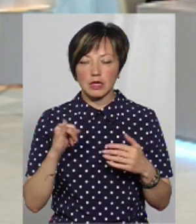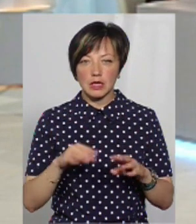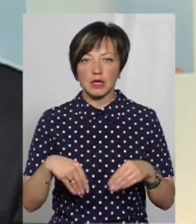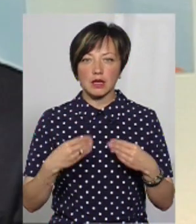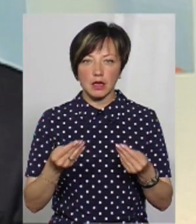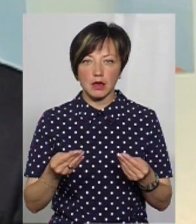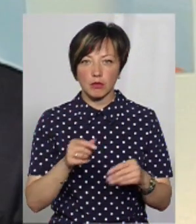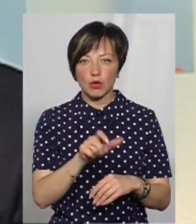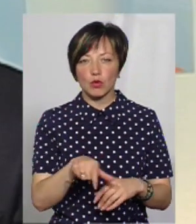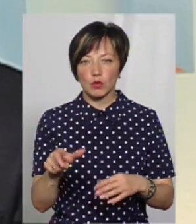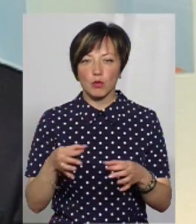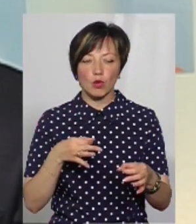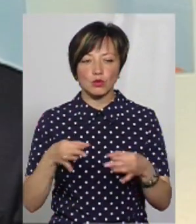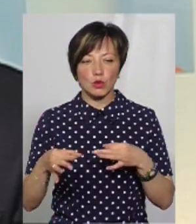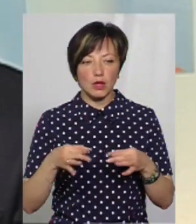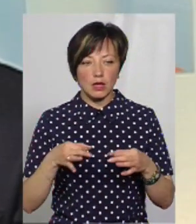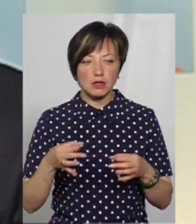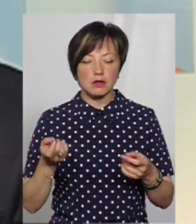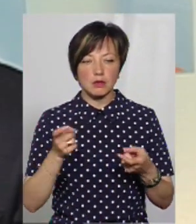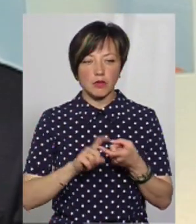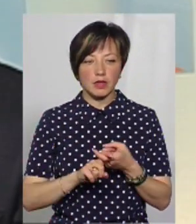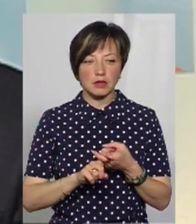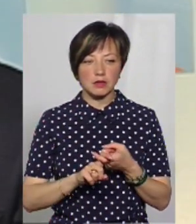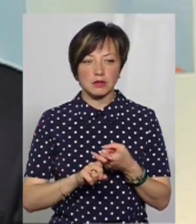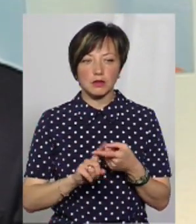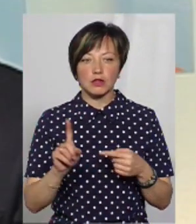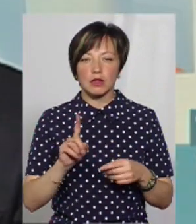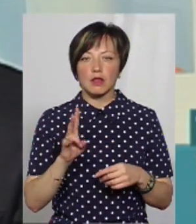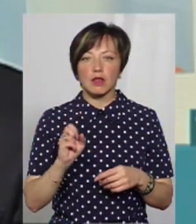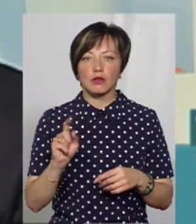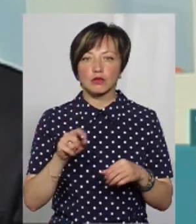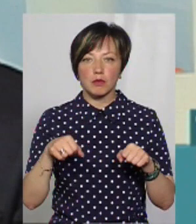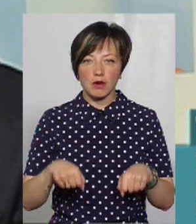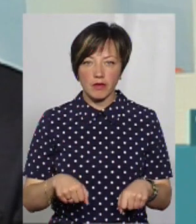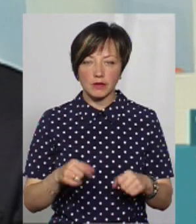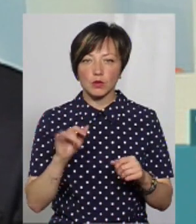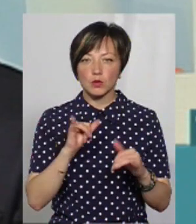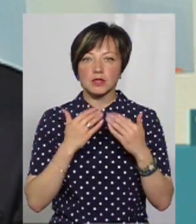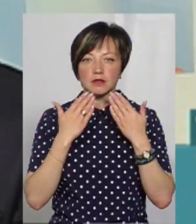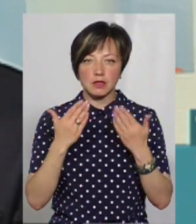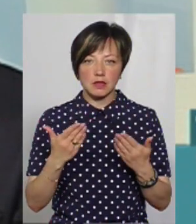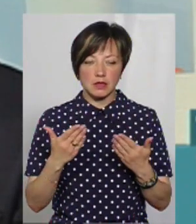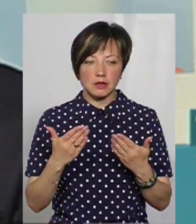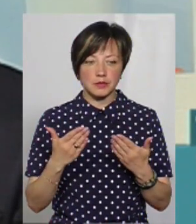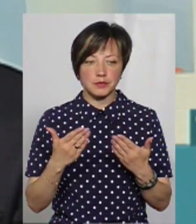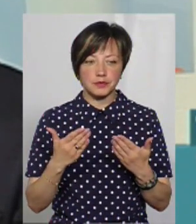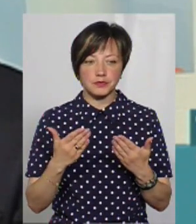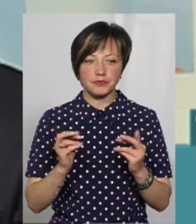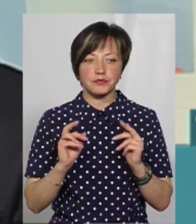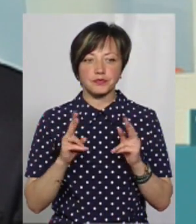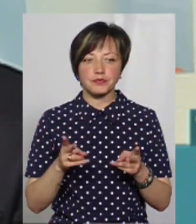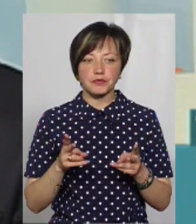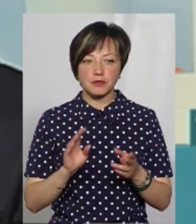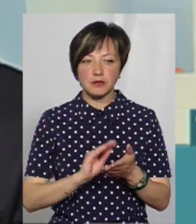І надаємо людям консультації стосовно, на що вони мають право, куди вони мають звертатися, яким